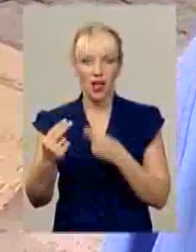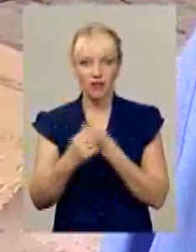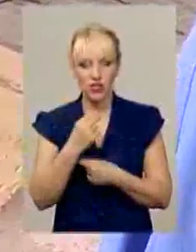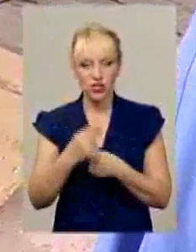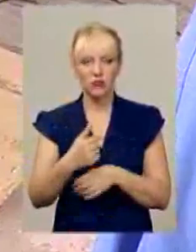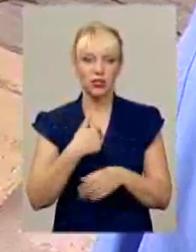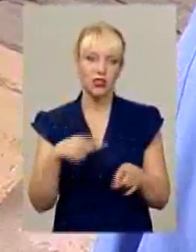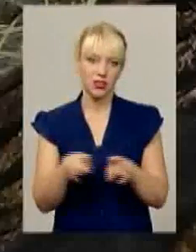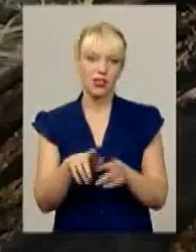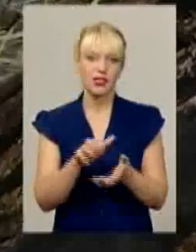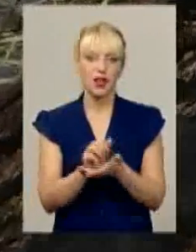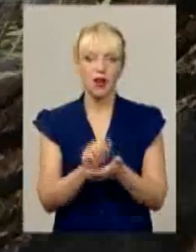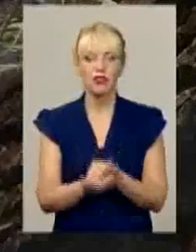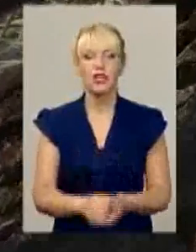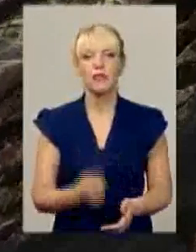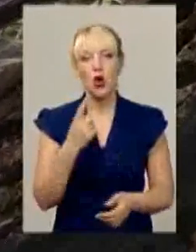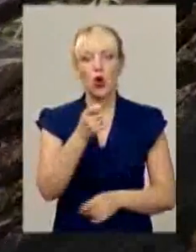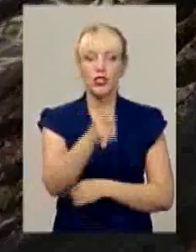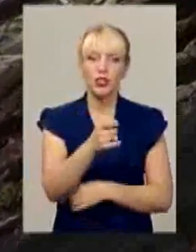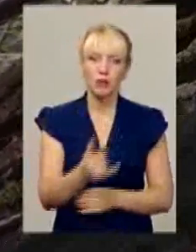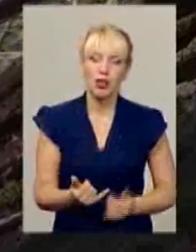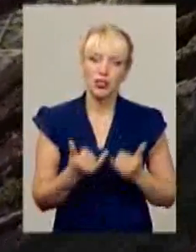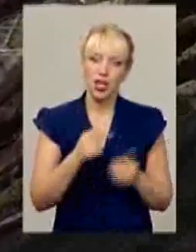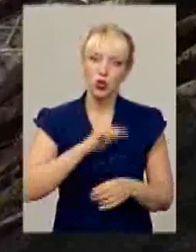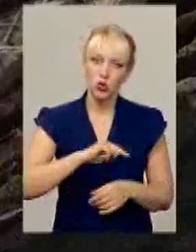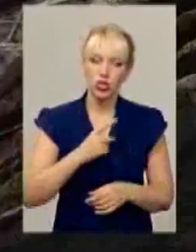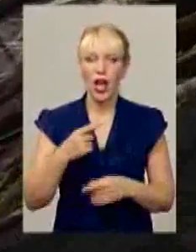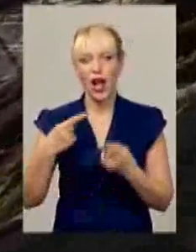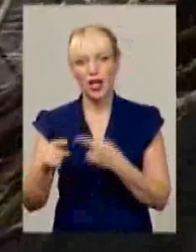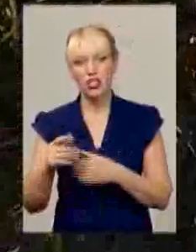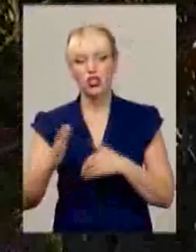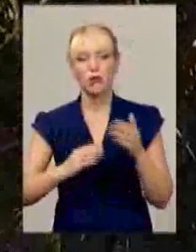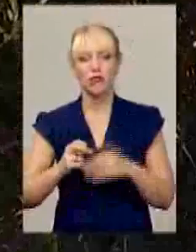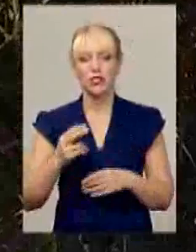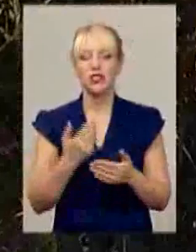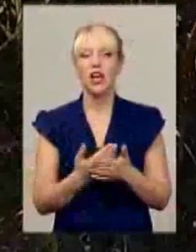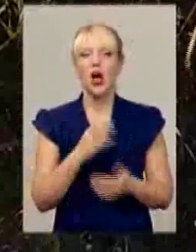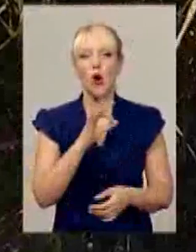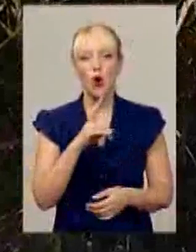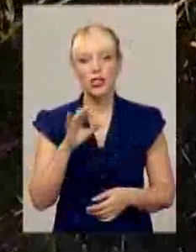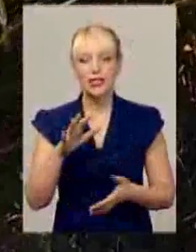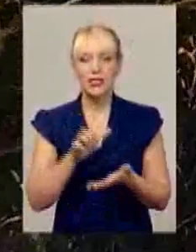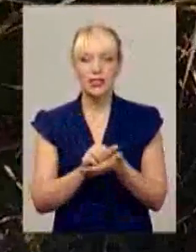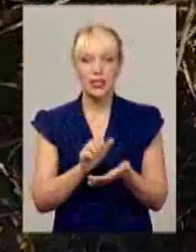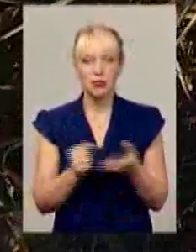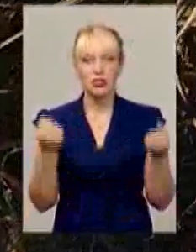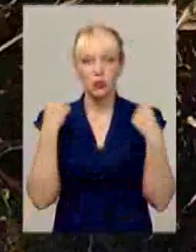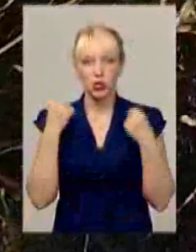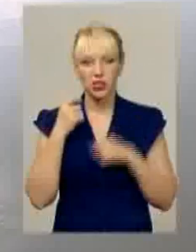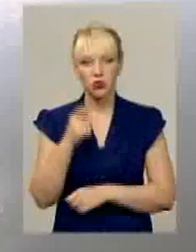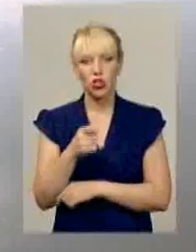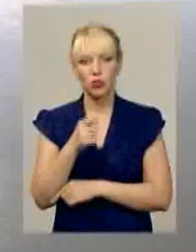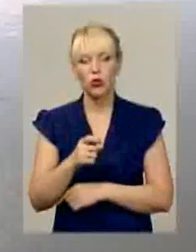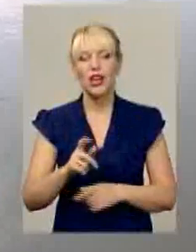так собі займаюся. Одні рибаля для душі, інші – професійно. До слова, Олександр займається спортивною риболовлею.